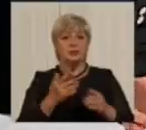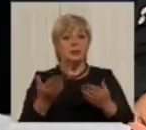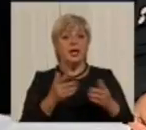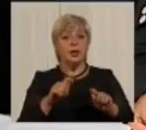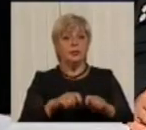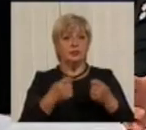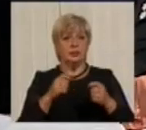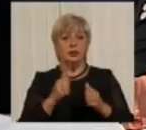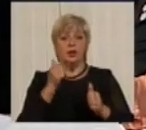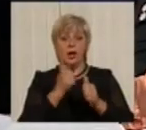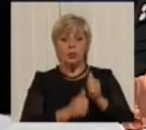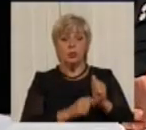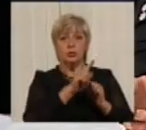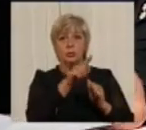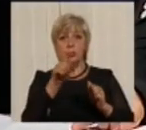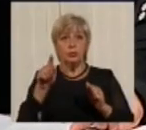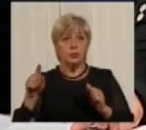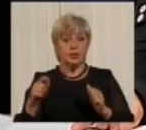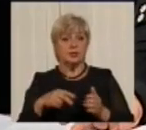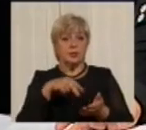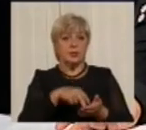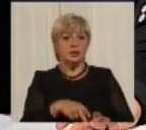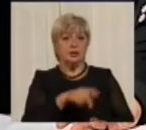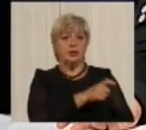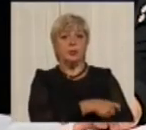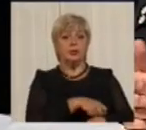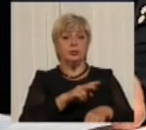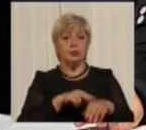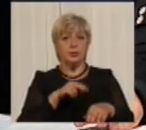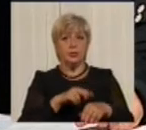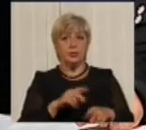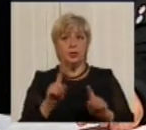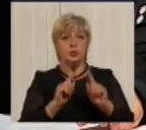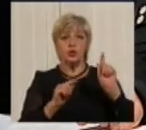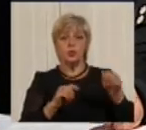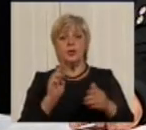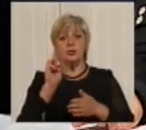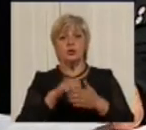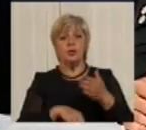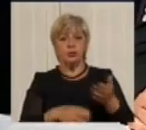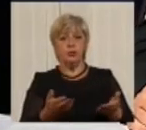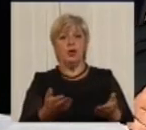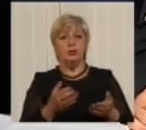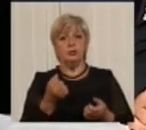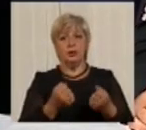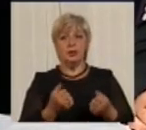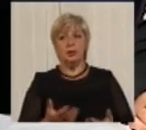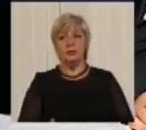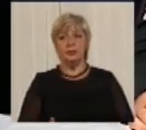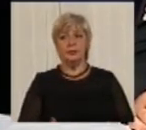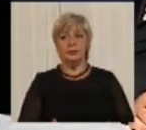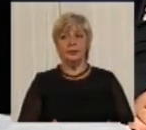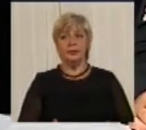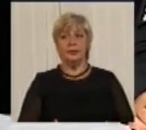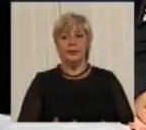кожному місці не можна поставити патрульну поліцію по інспектору, щоб він там штрафував людей. Ну, це звичка, якою